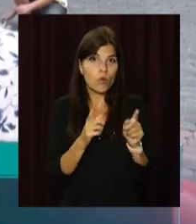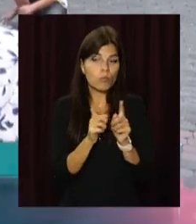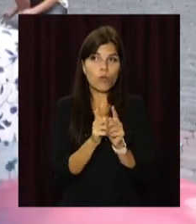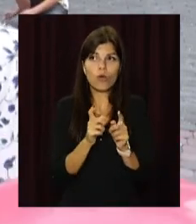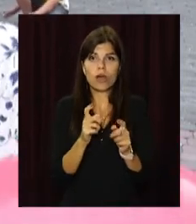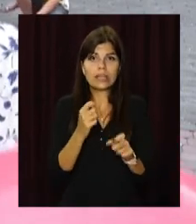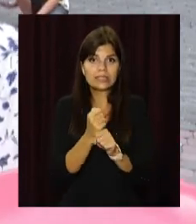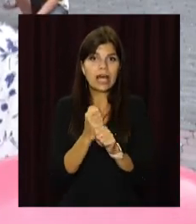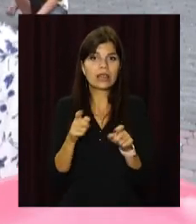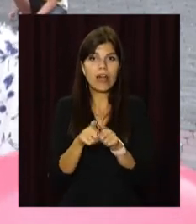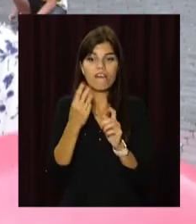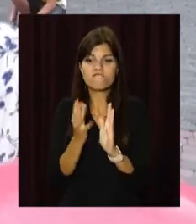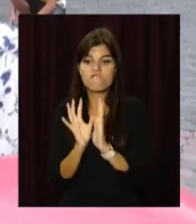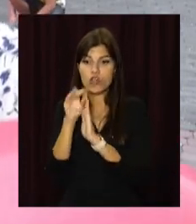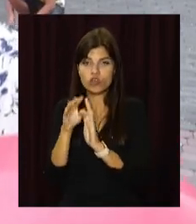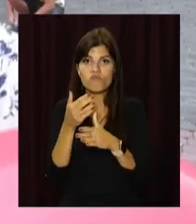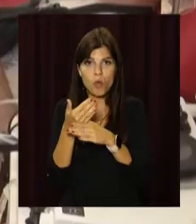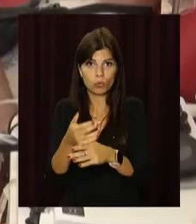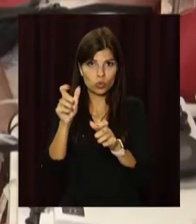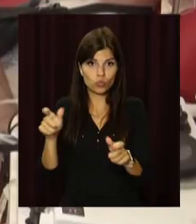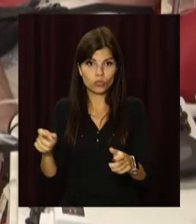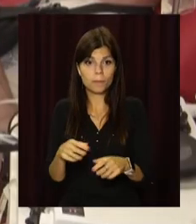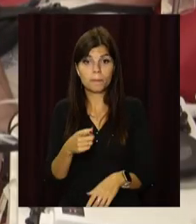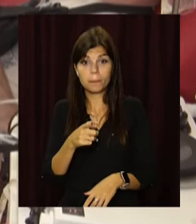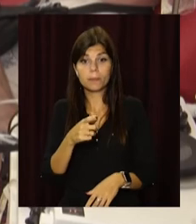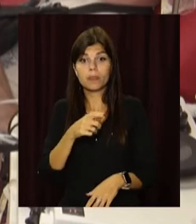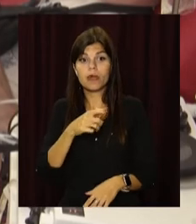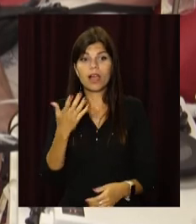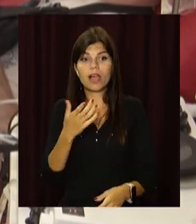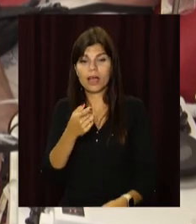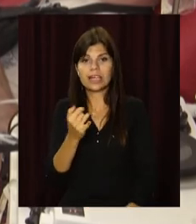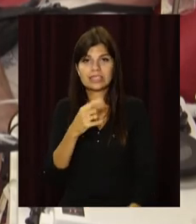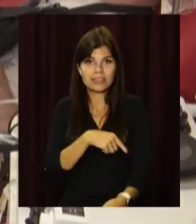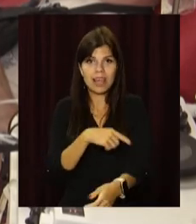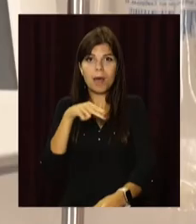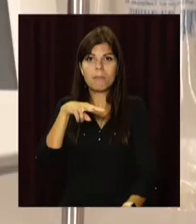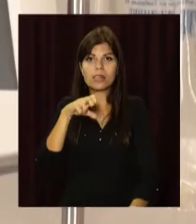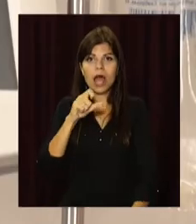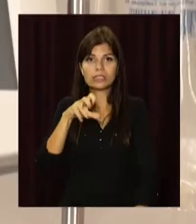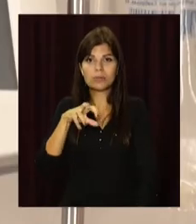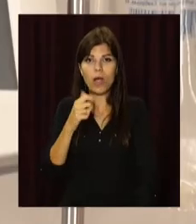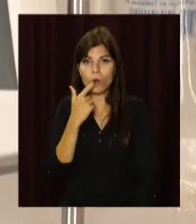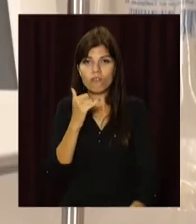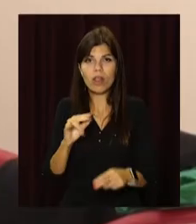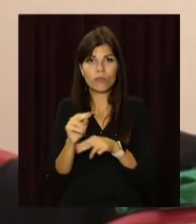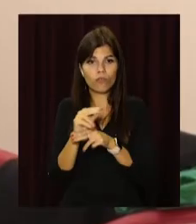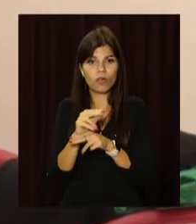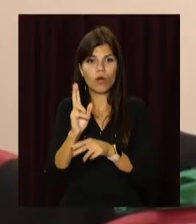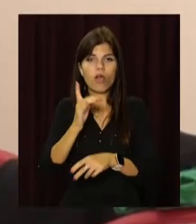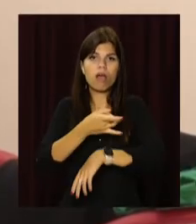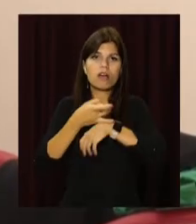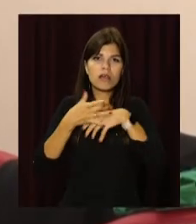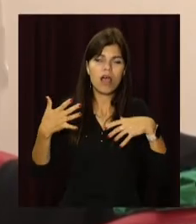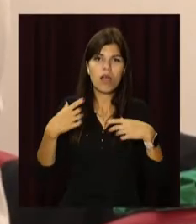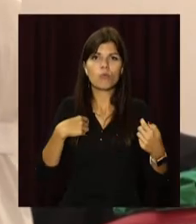зробити такий вклад в допомогу людям. Препарати, які виготовляють із плазми крові донорів, необхідні для лікування поранених